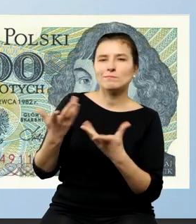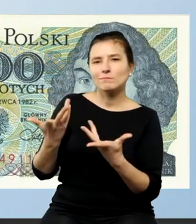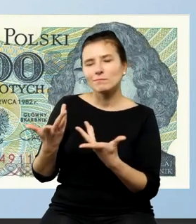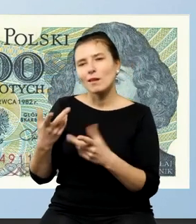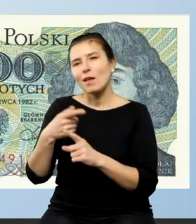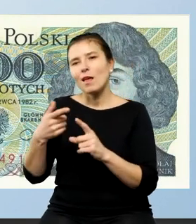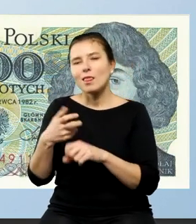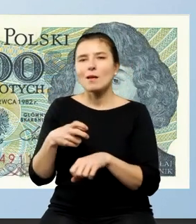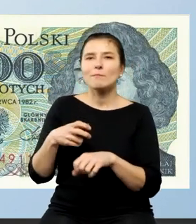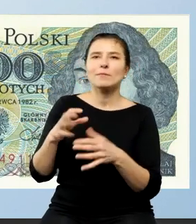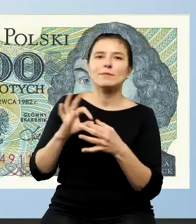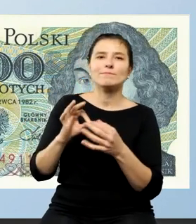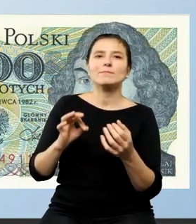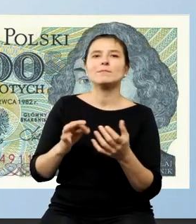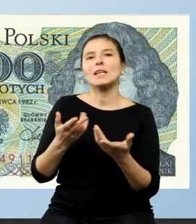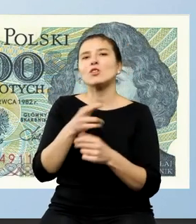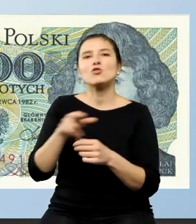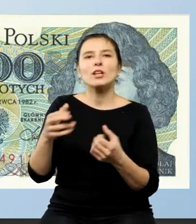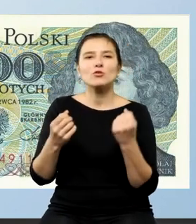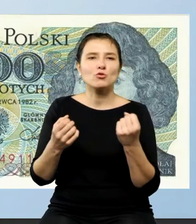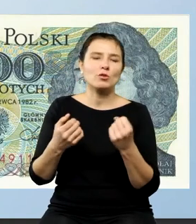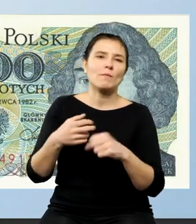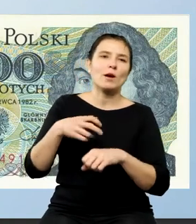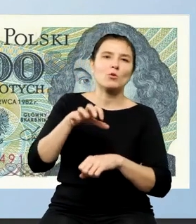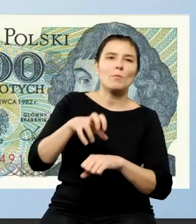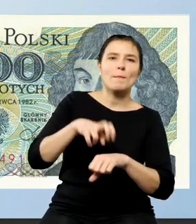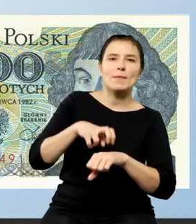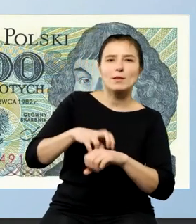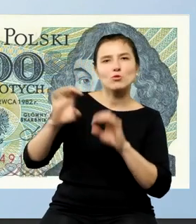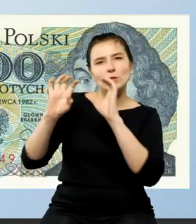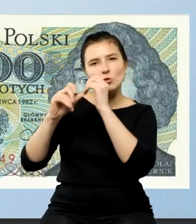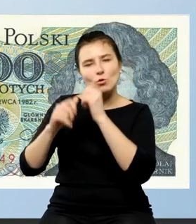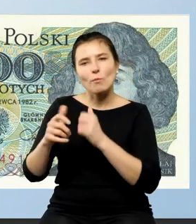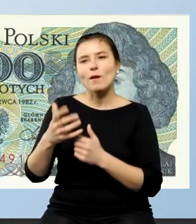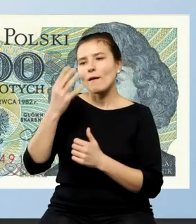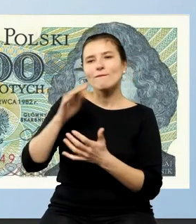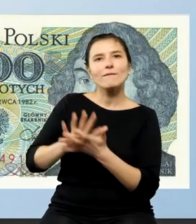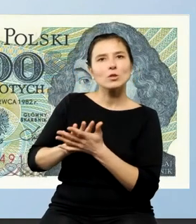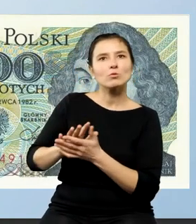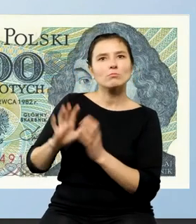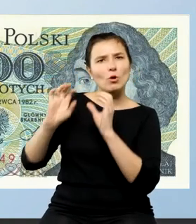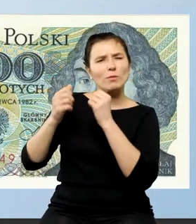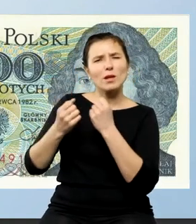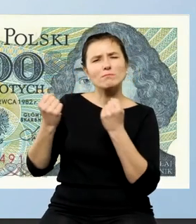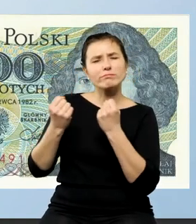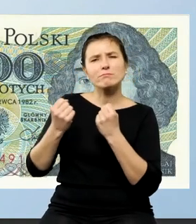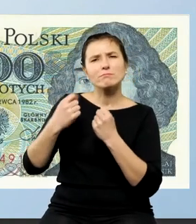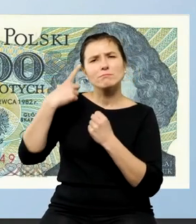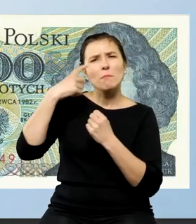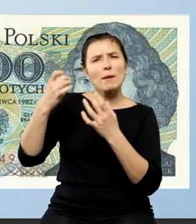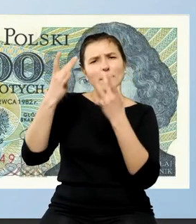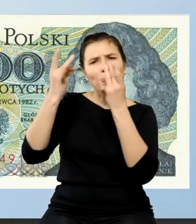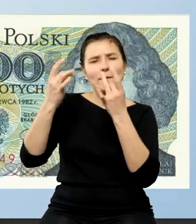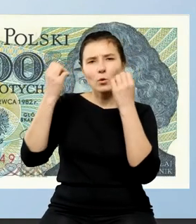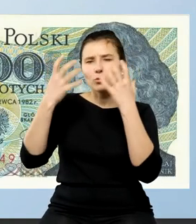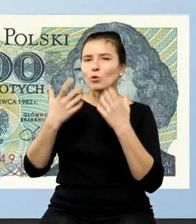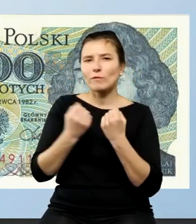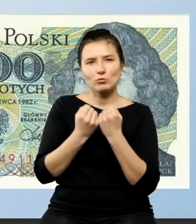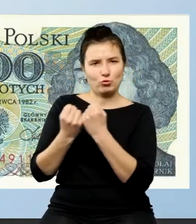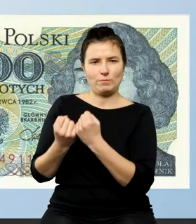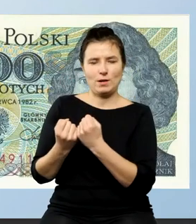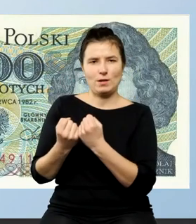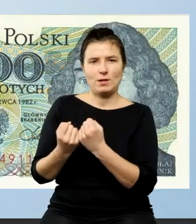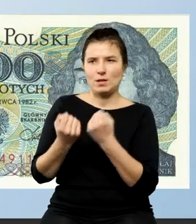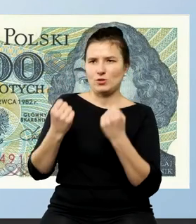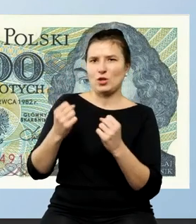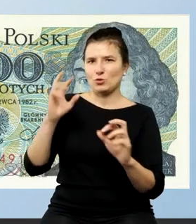portret Kopernika czy wizerunek Kopernika jest tak mocno zakorzeniona kulturowo że bardzo ciężko go jakby